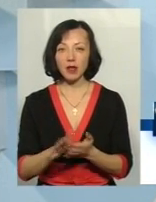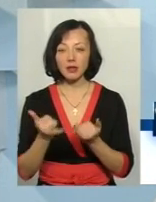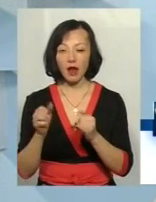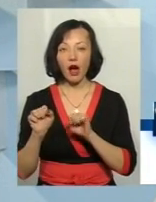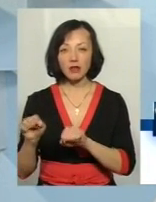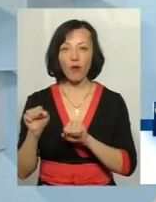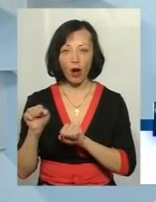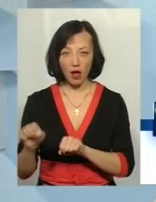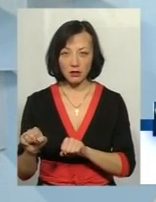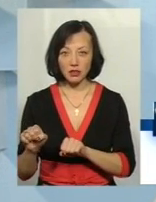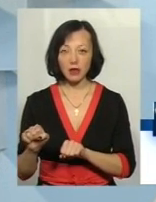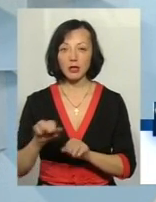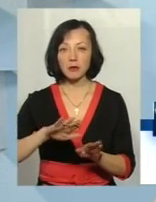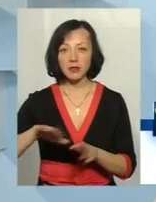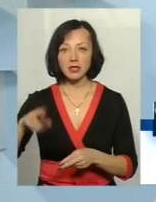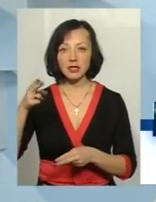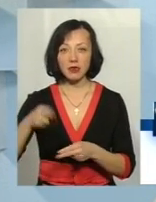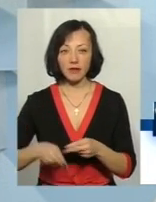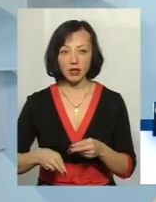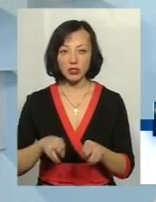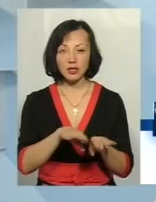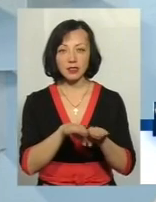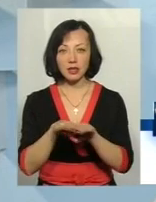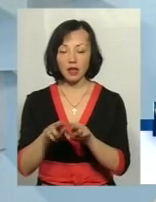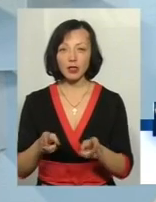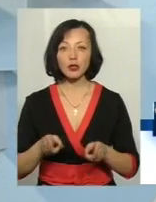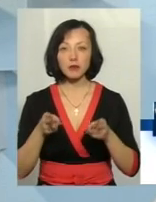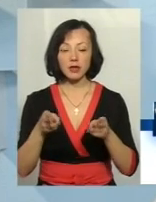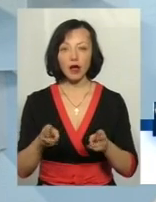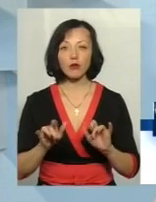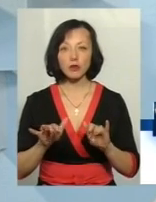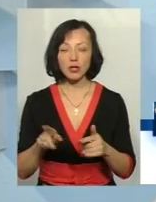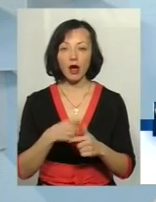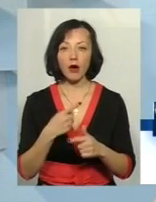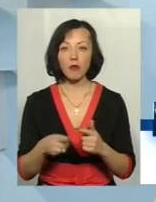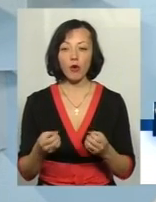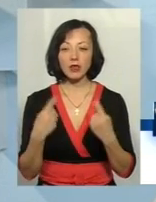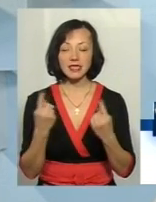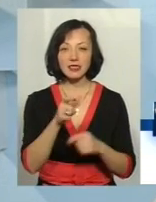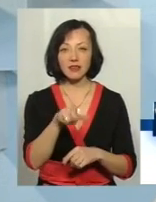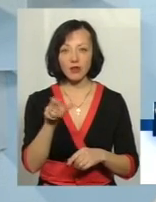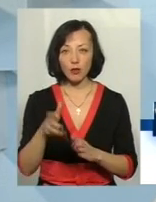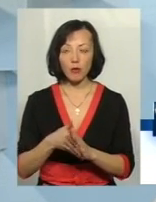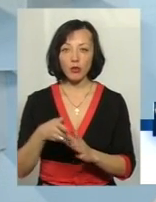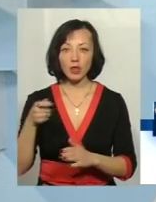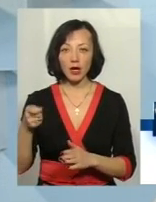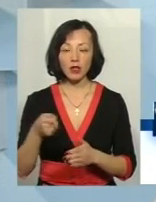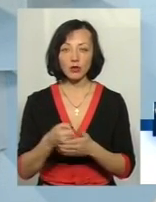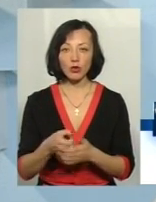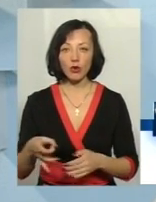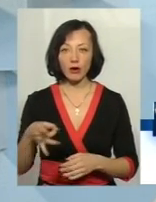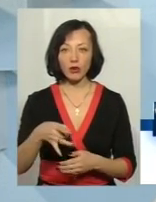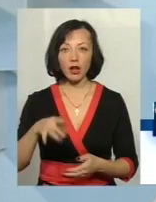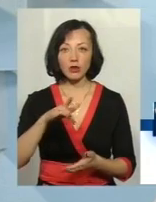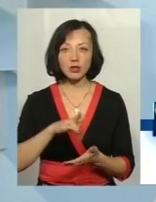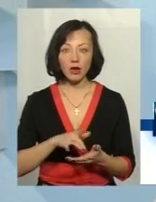адвоката. Адвокат після завершення стадії кримінального процесу або цивільного процесу подає до регіонального